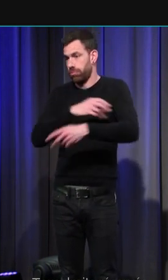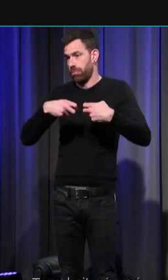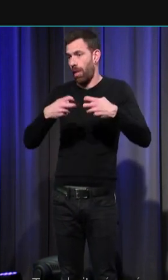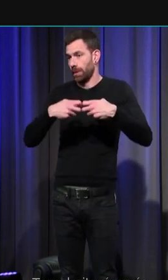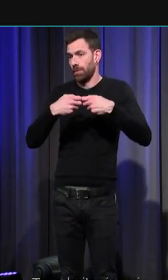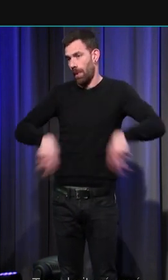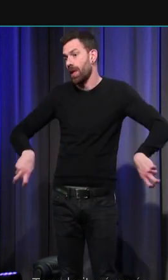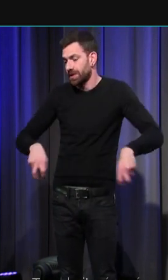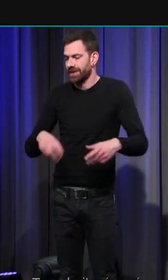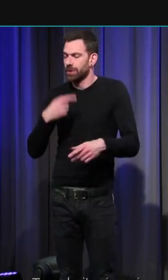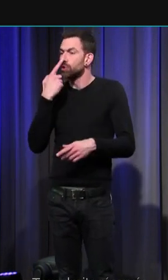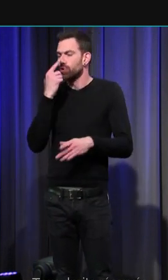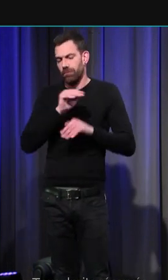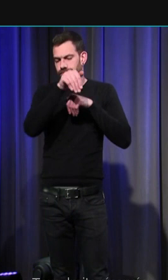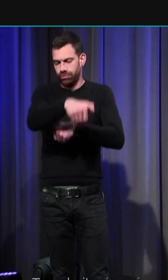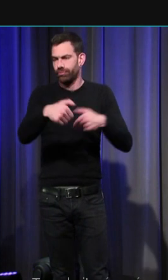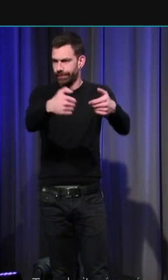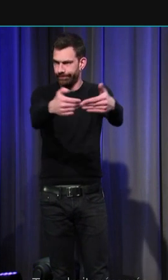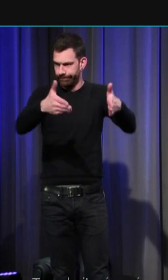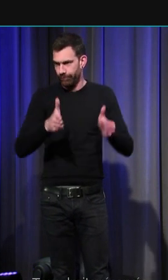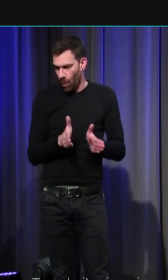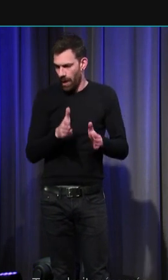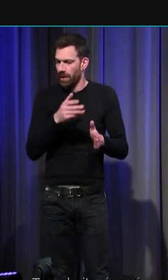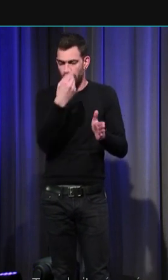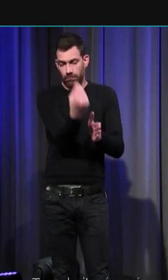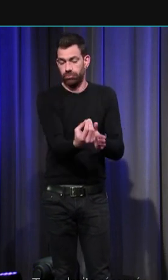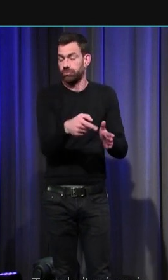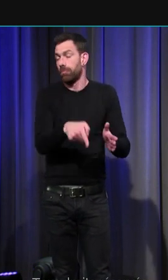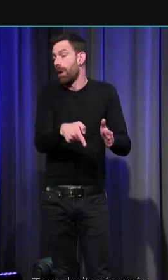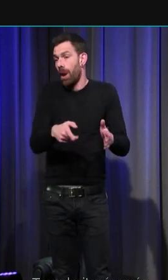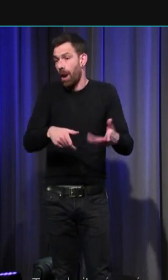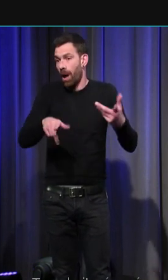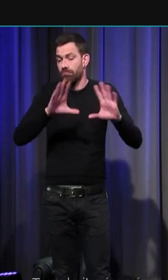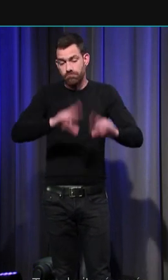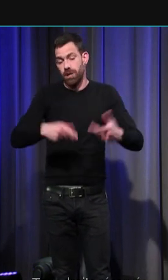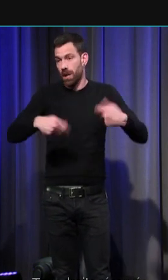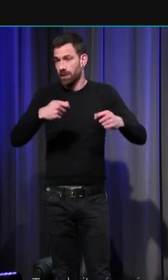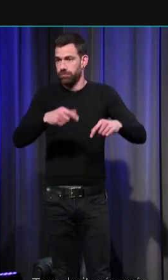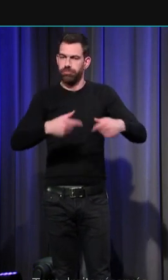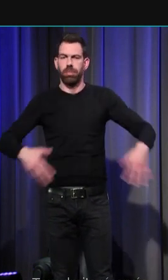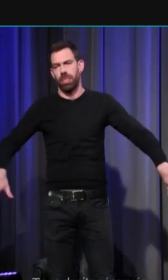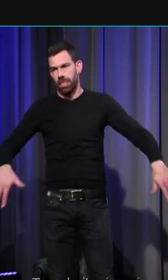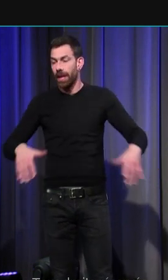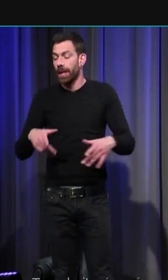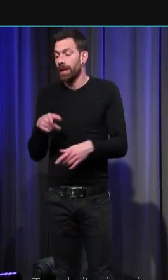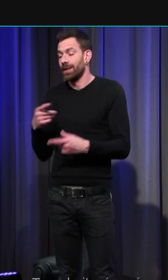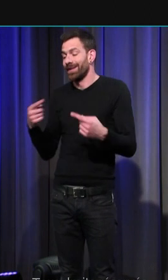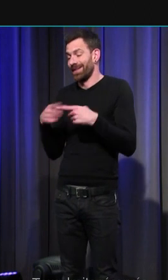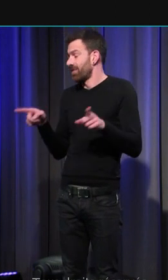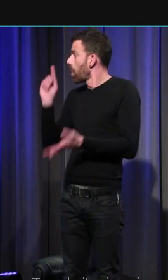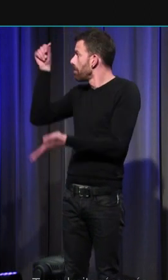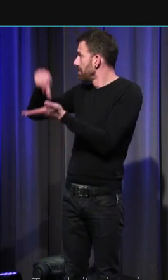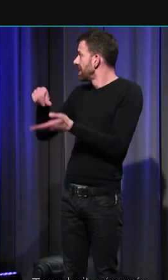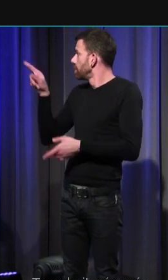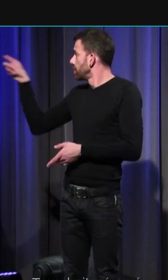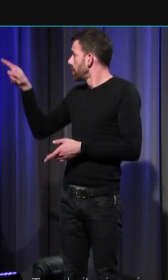vraisemblablement un enterrement en cercueil le petit squelette a eu de la place au moment de la décomposition des chairs alors que celui du milieu par exemple